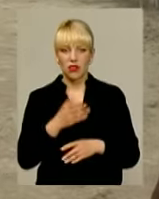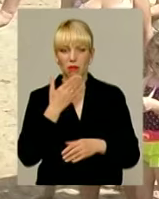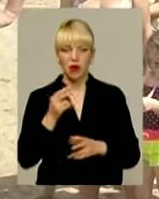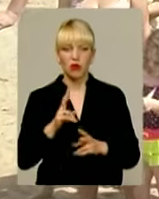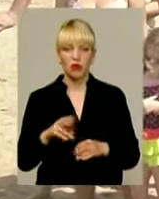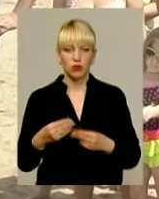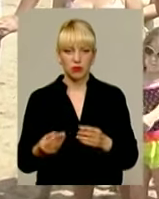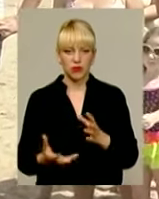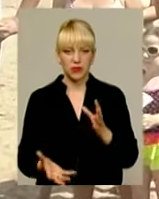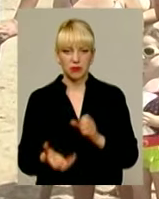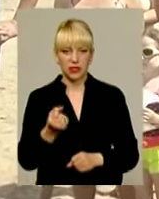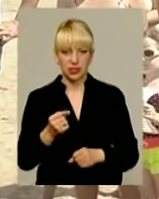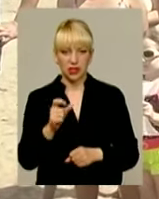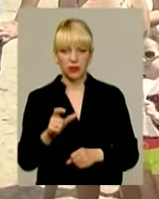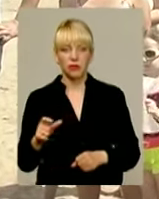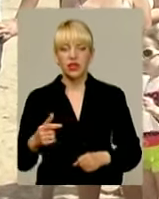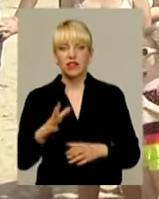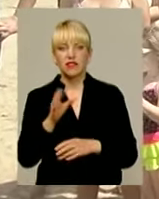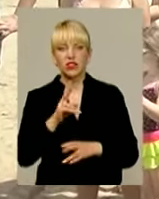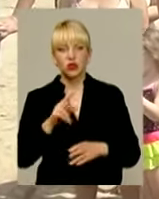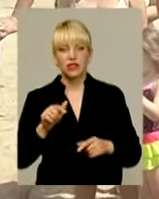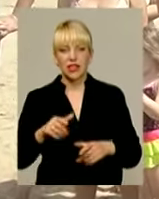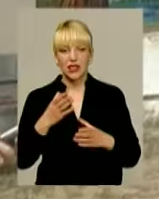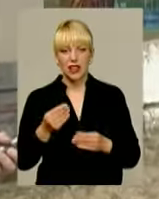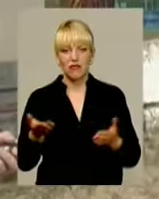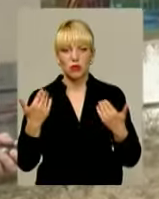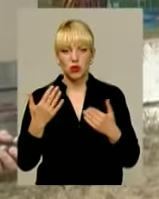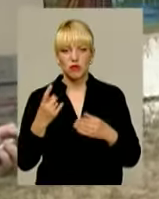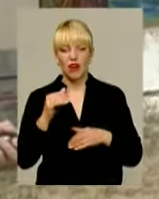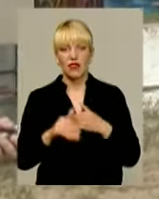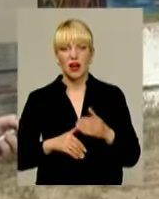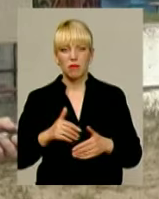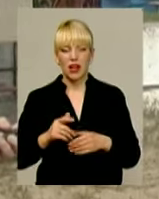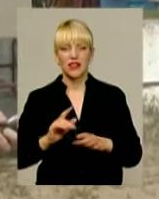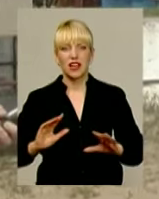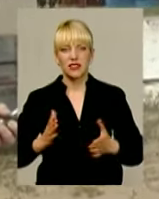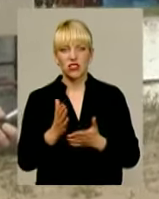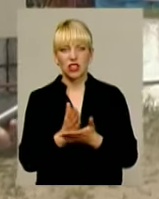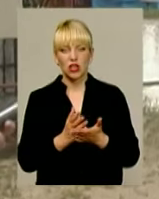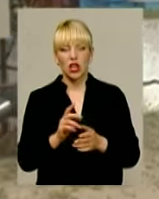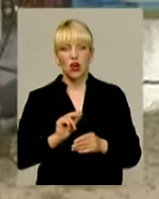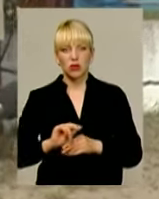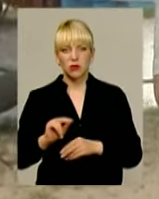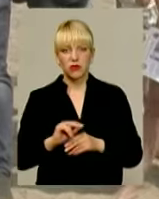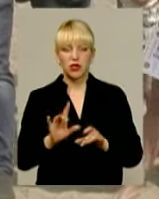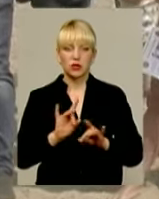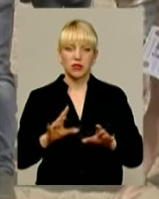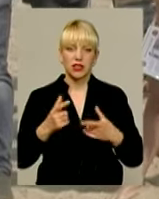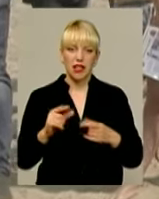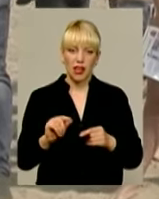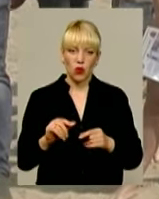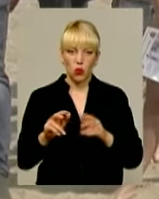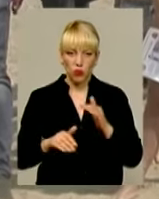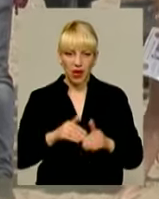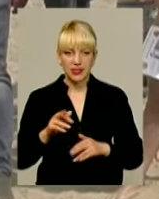давати. Для всіх, хто у цей день відпочивав на Хмельницькому пляжі, надзвичайники влаштували майстер-клас. Розповідали, як купатися, де купатися і